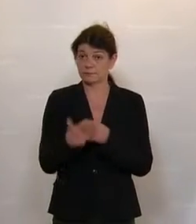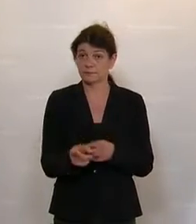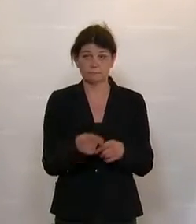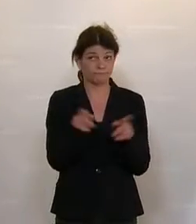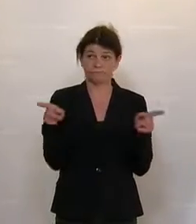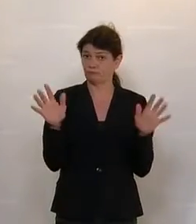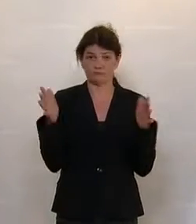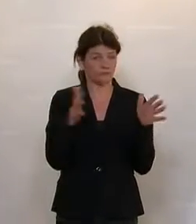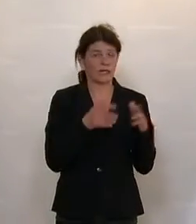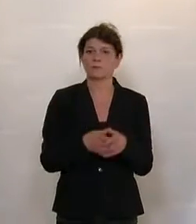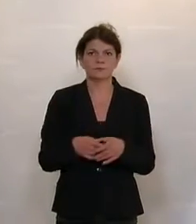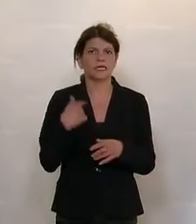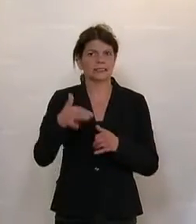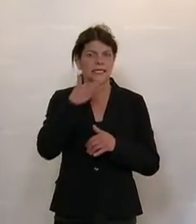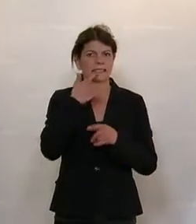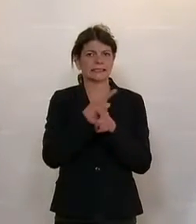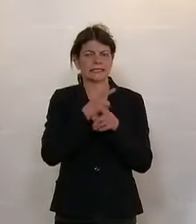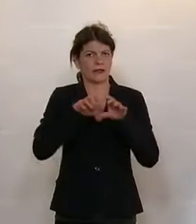Es gibt keinen Einwand.